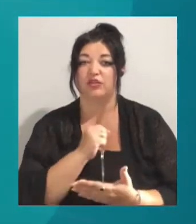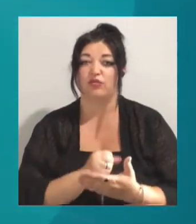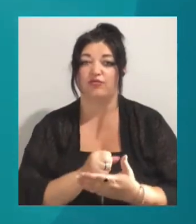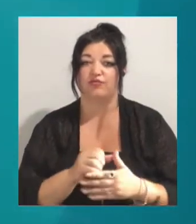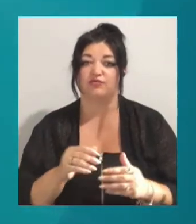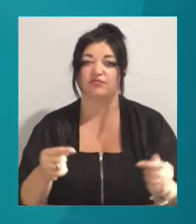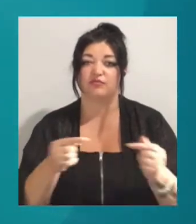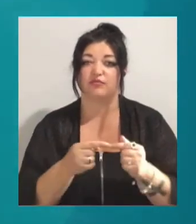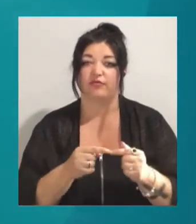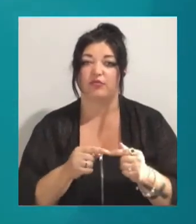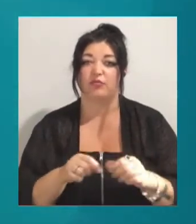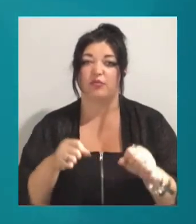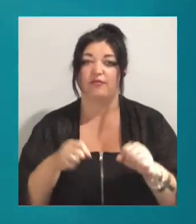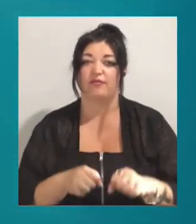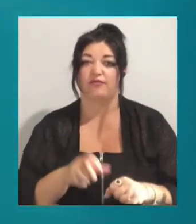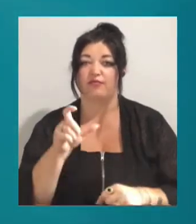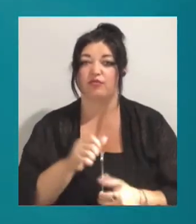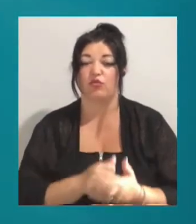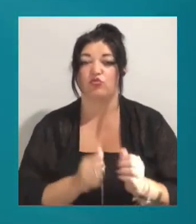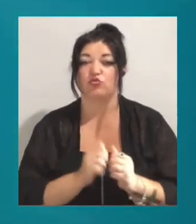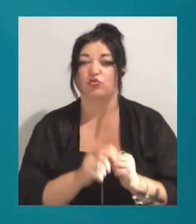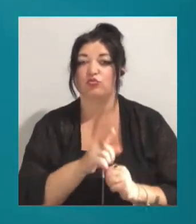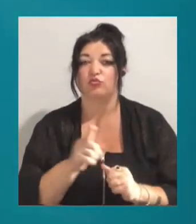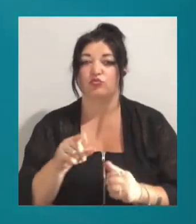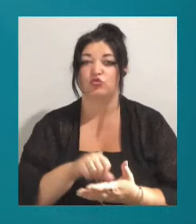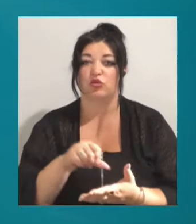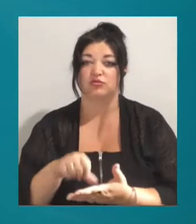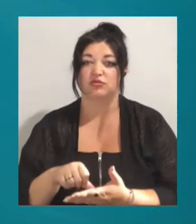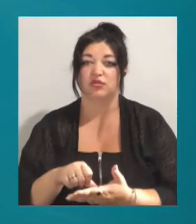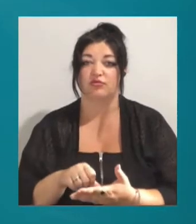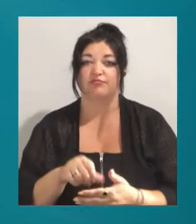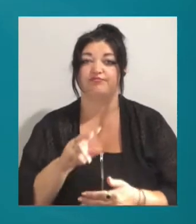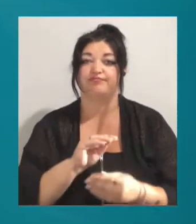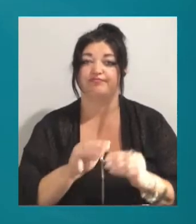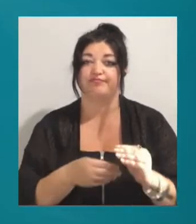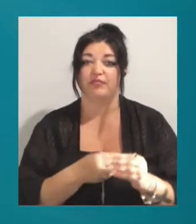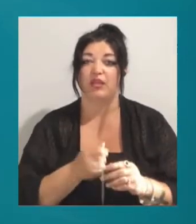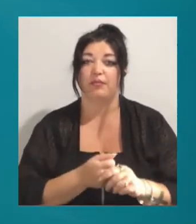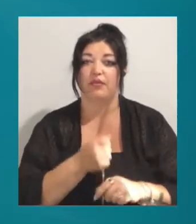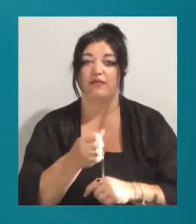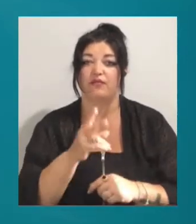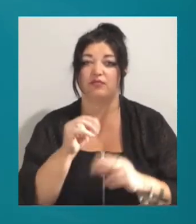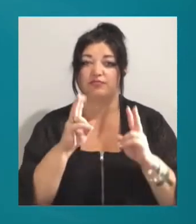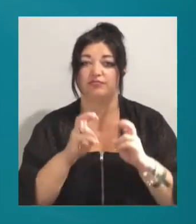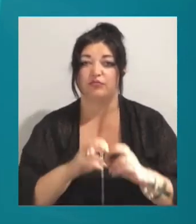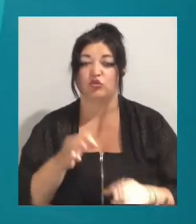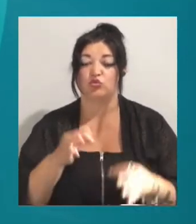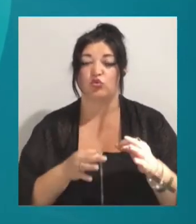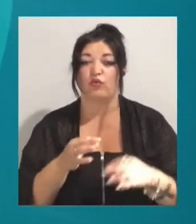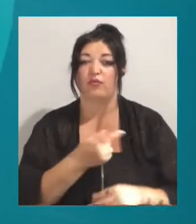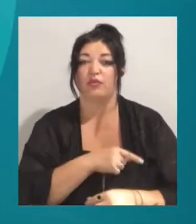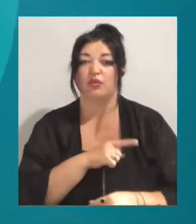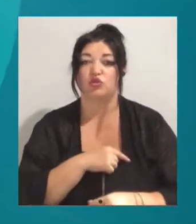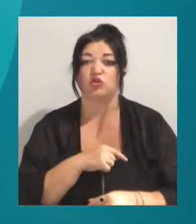правової оцінки діям кожного її учасника. За словами речниці, поліції потерпілі виписали направлення на проходження судово-медичної експертизи, яка